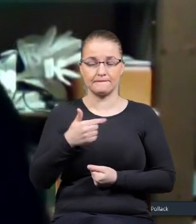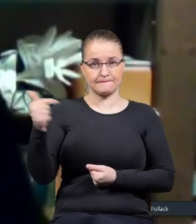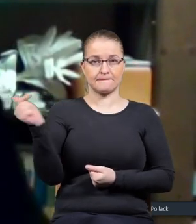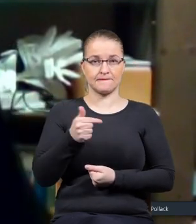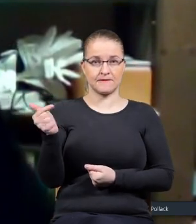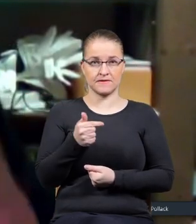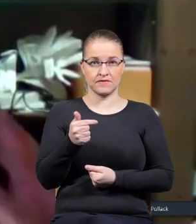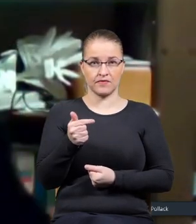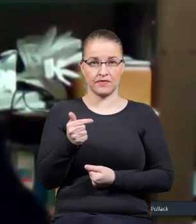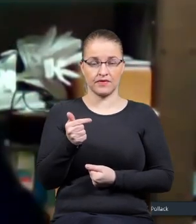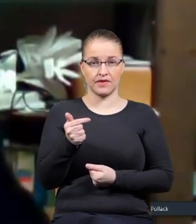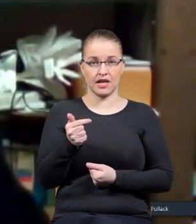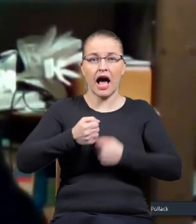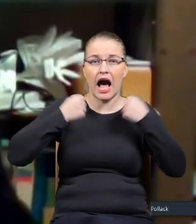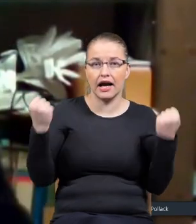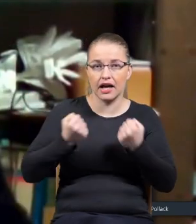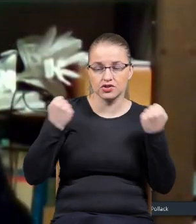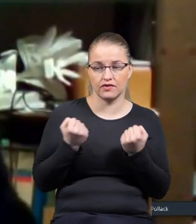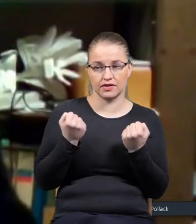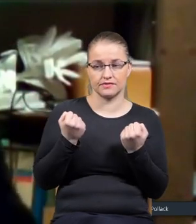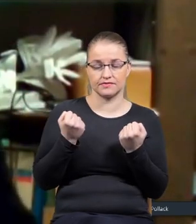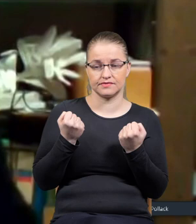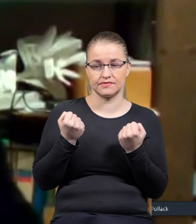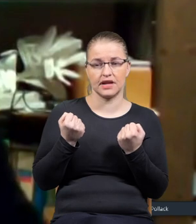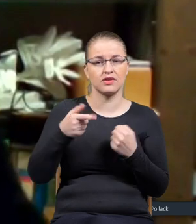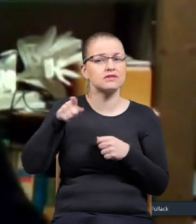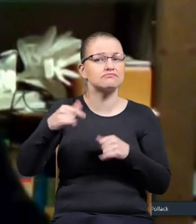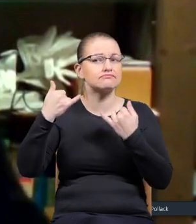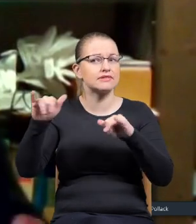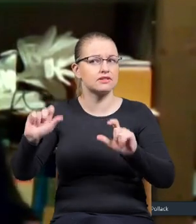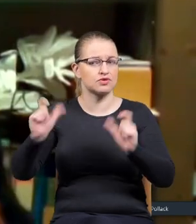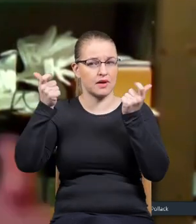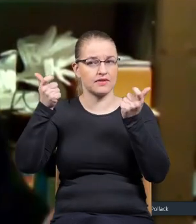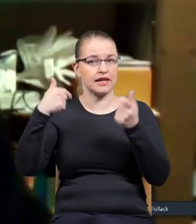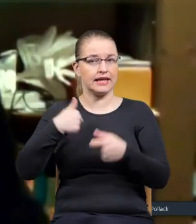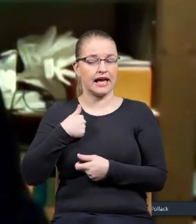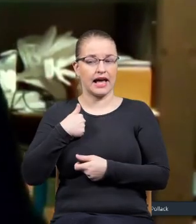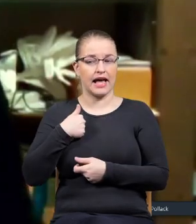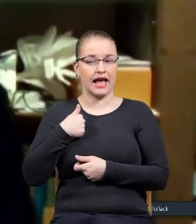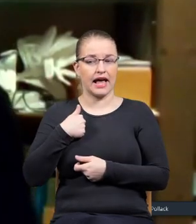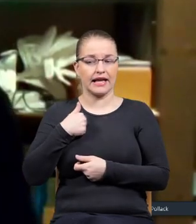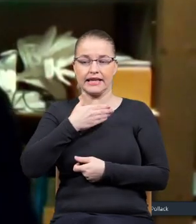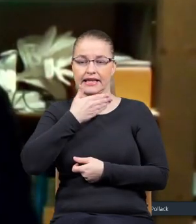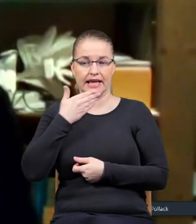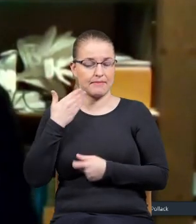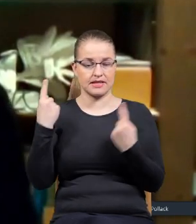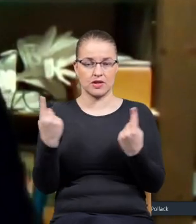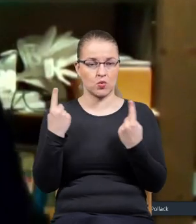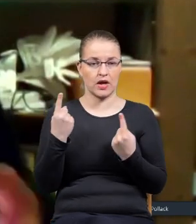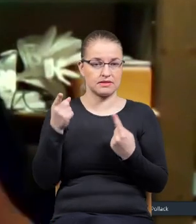zobowiązanie, prawda, żeby się angażować, ale to właśnie jest inny przypadek, bo ja nie jestem w sytuacji jak Olga,